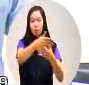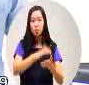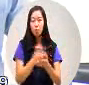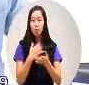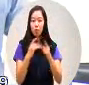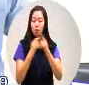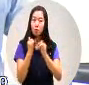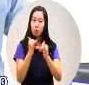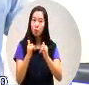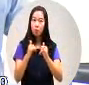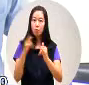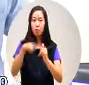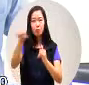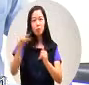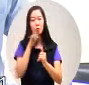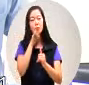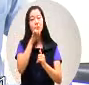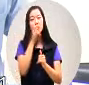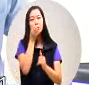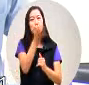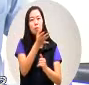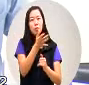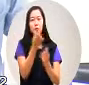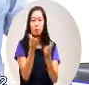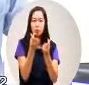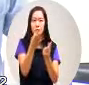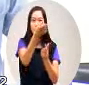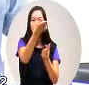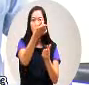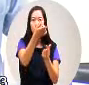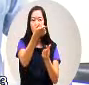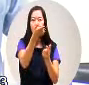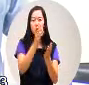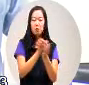人民都说很像在洗钱工程